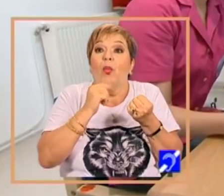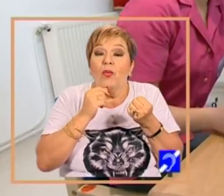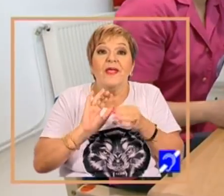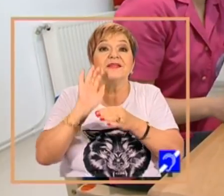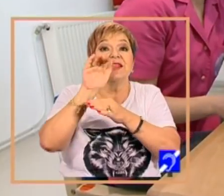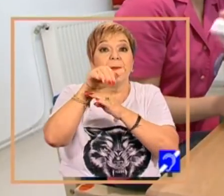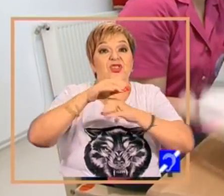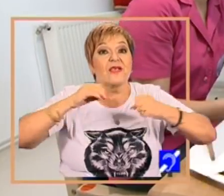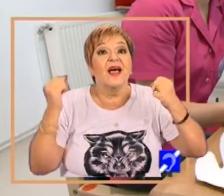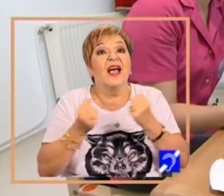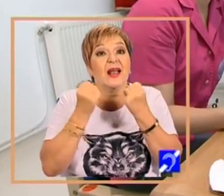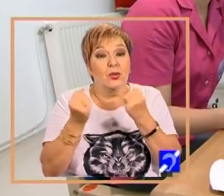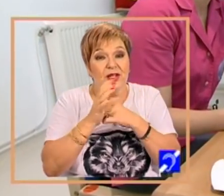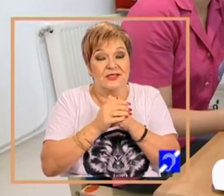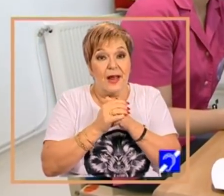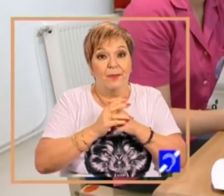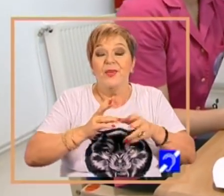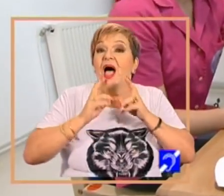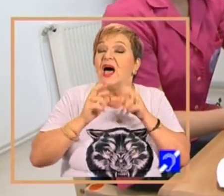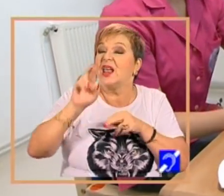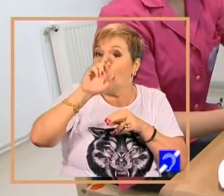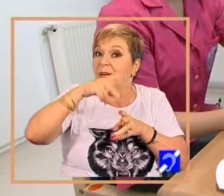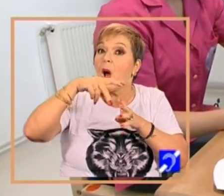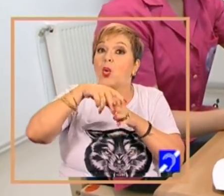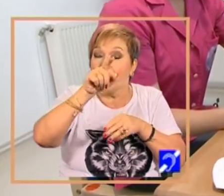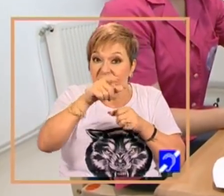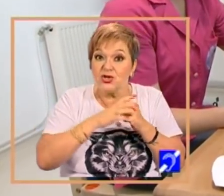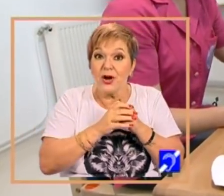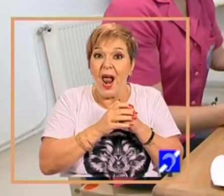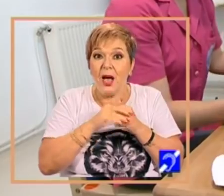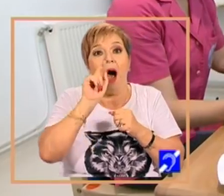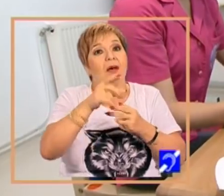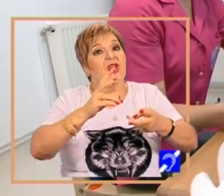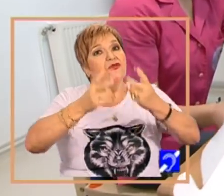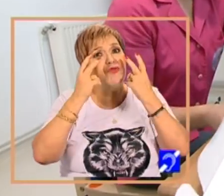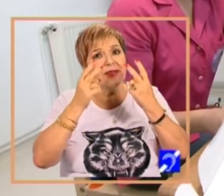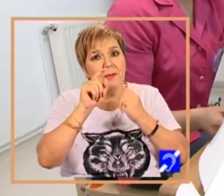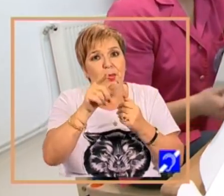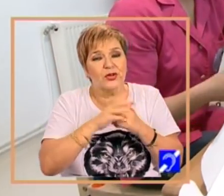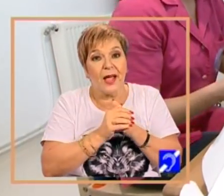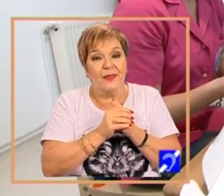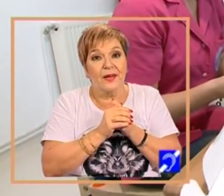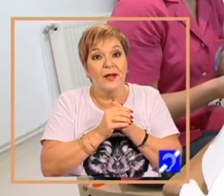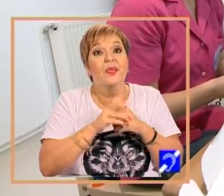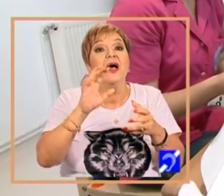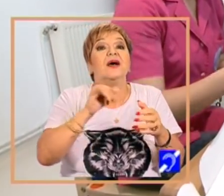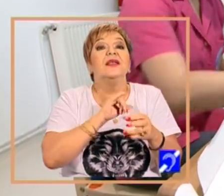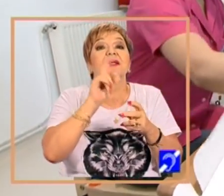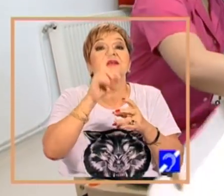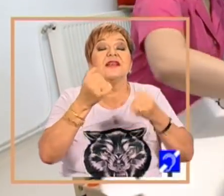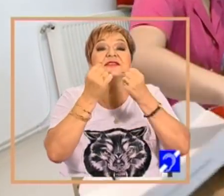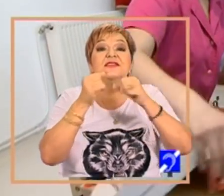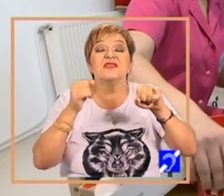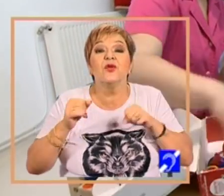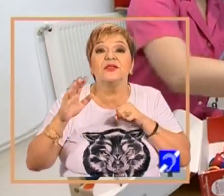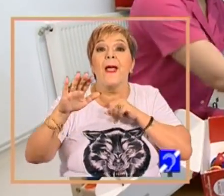depăși dificultățile. Terapia ocupațională este o completare a kinetoterapiei. Mergem pe partea de dezvoltare